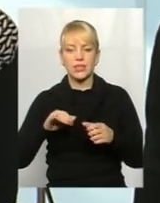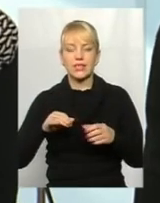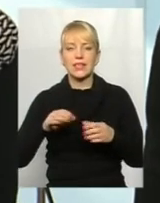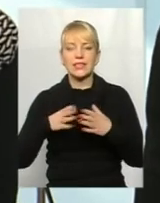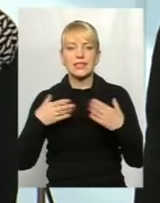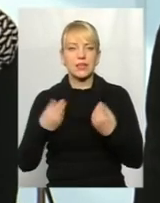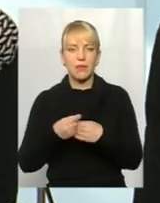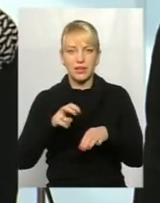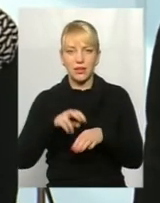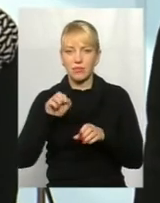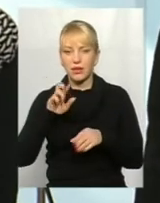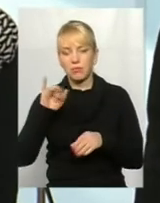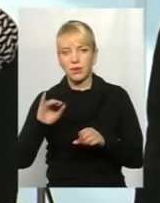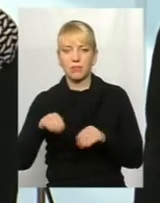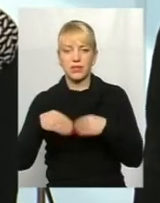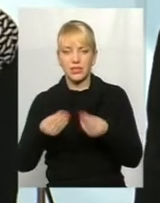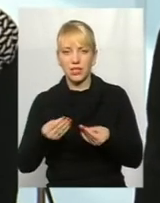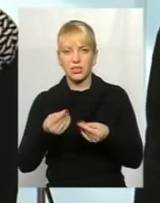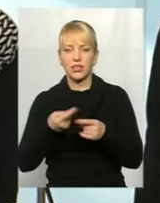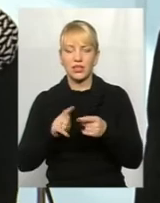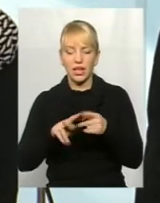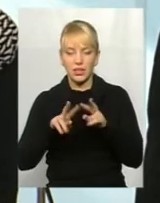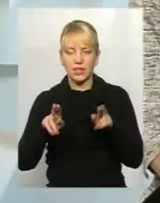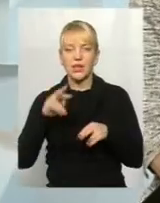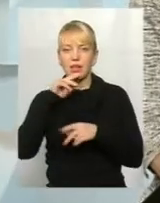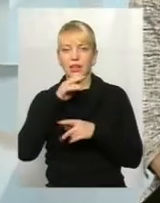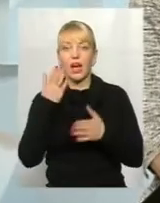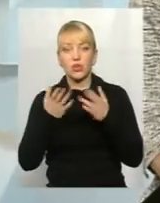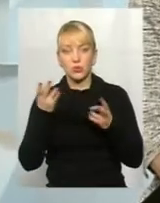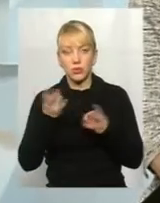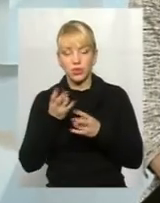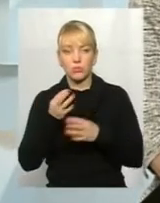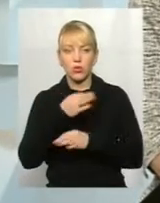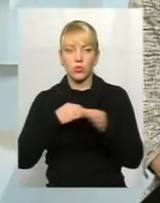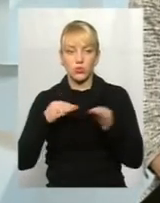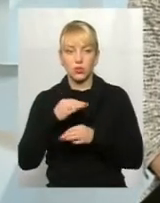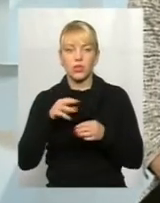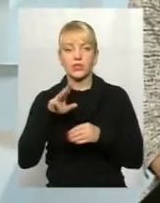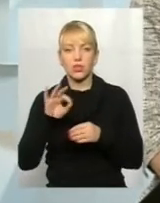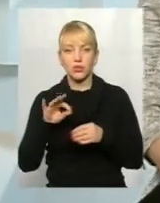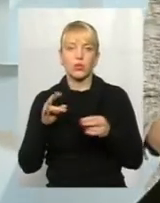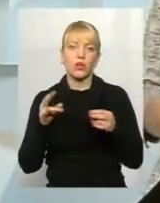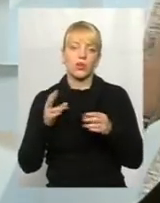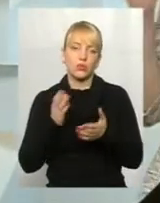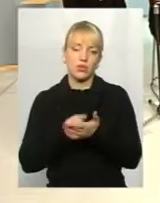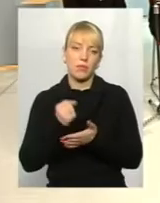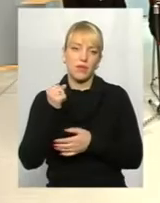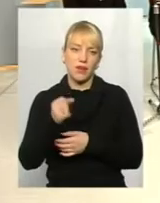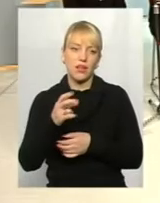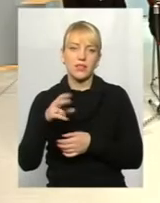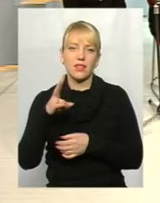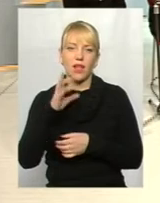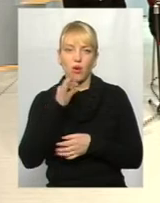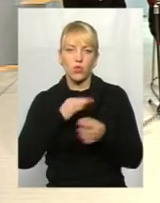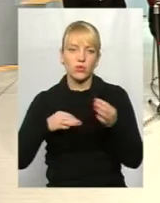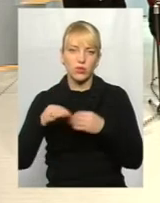призначити ті самі ліки, а якщо йому потрібна консультація, тоді він вже направляє на консультацію до невролога. Чи не доведеться